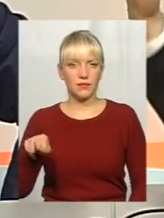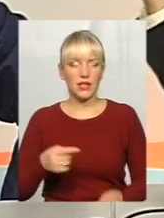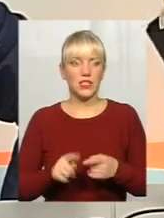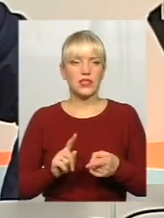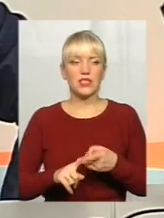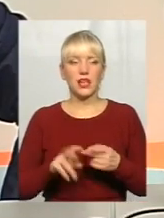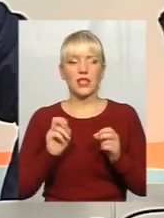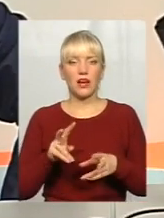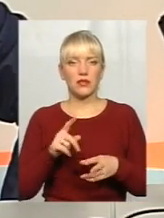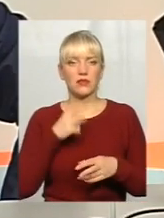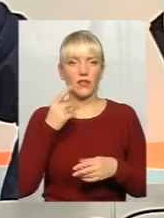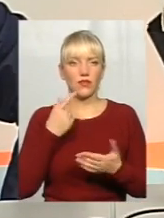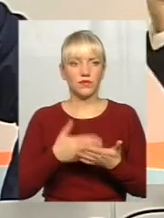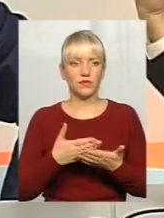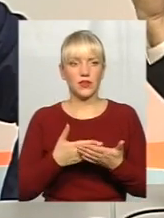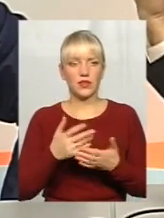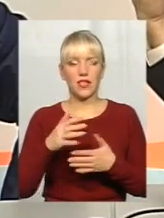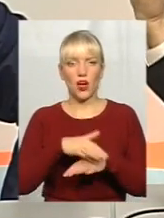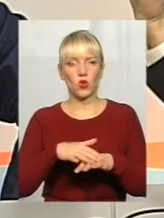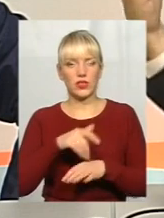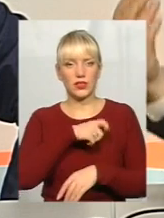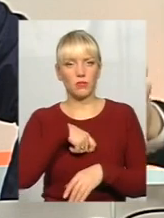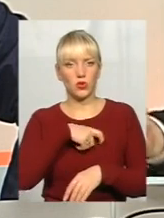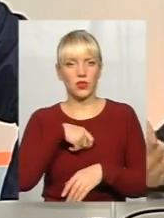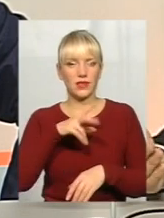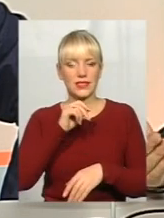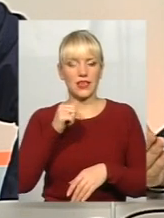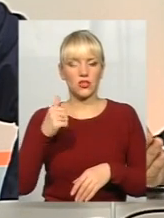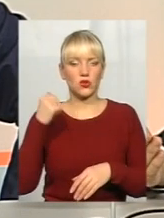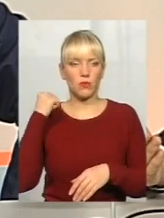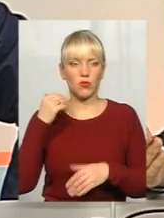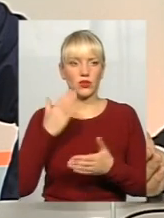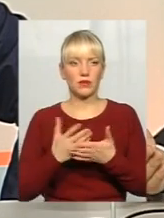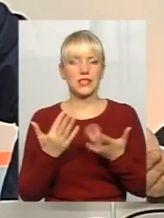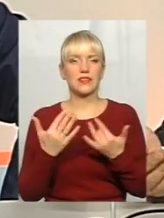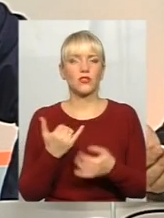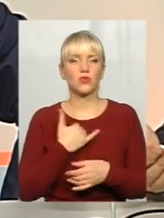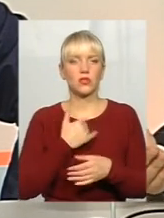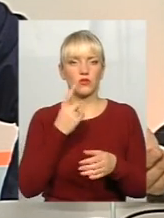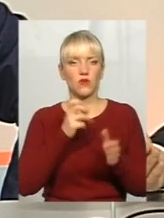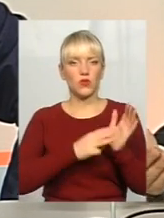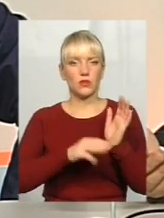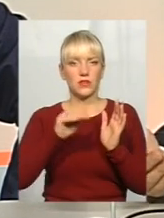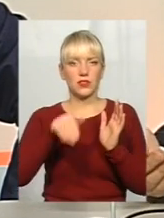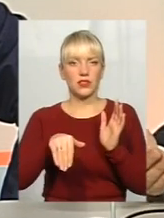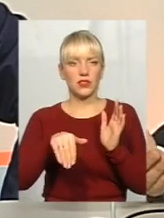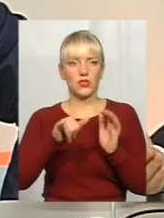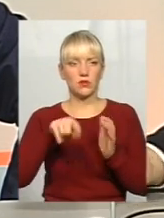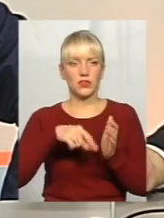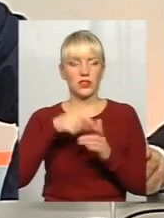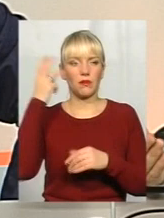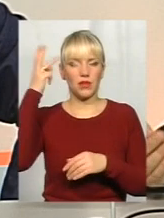маємо, начать, кожен народний депутат за собою має, скільки у нас, 180 тисяч, да, Хмельницькому,